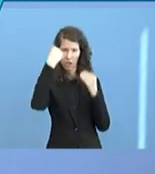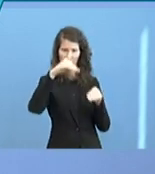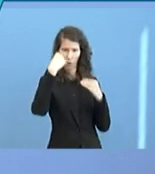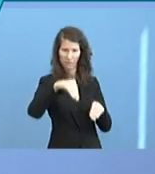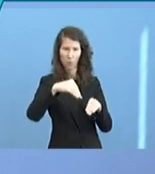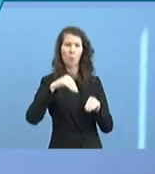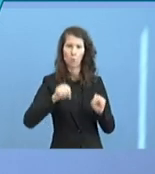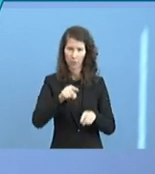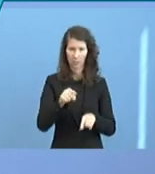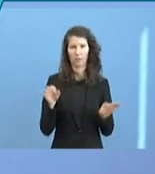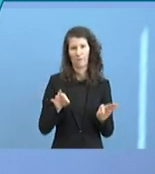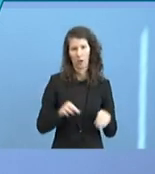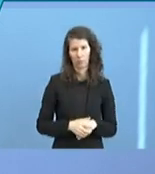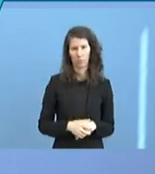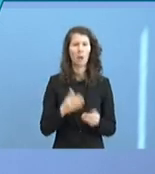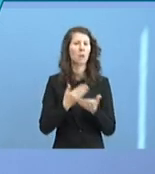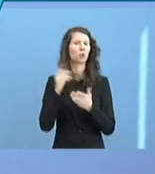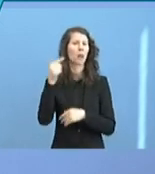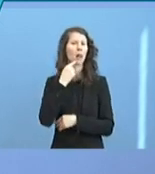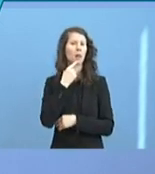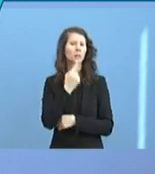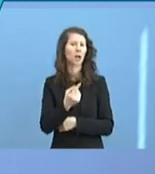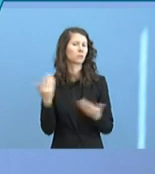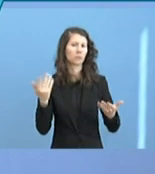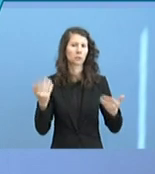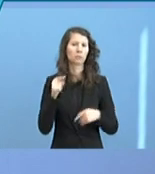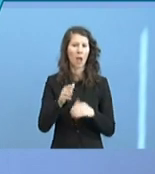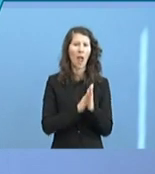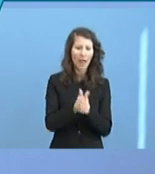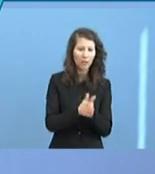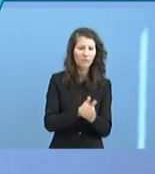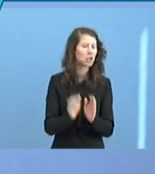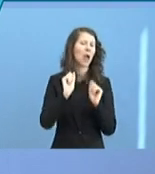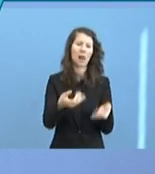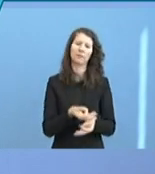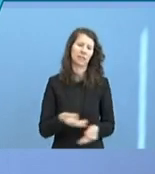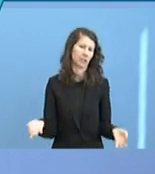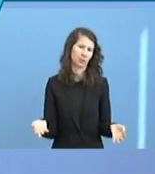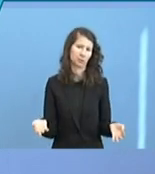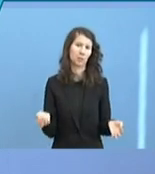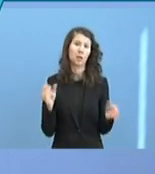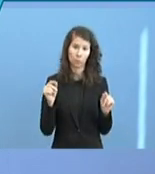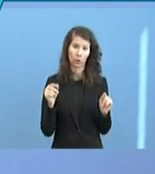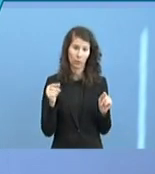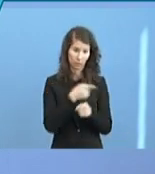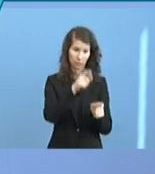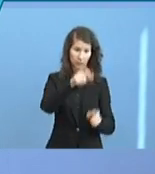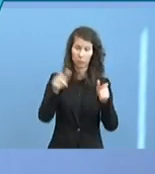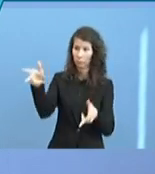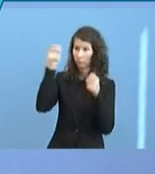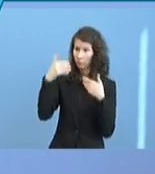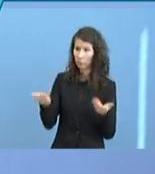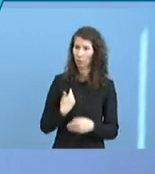beispielsweise behauptet wird, dass Händewaschen überhaupt nichts hilft und Ähnliches, dann entsteht Verunsicherung. Verunsicherung kann sich in